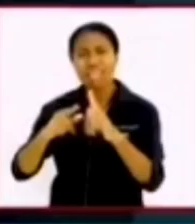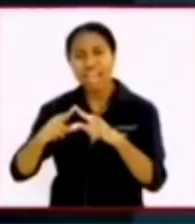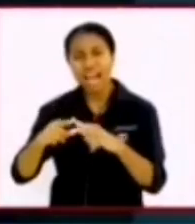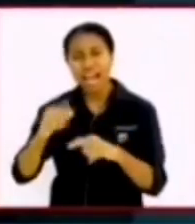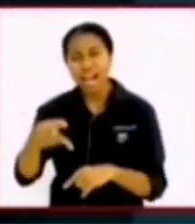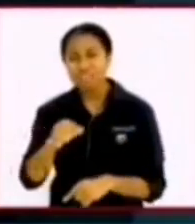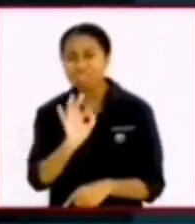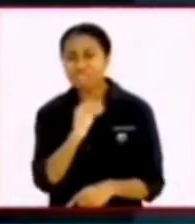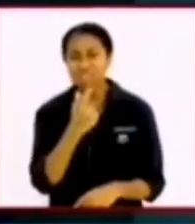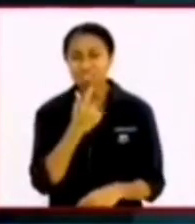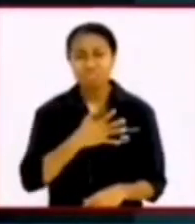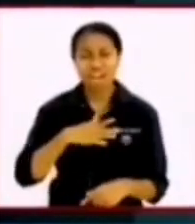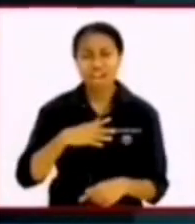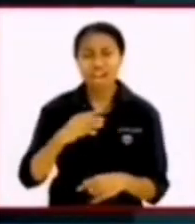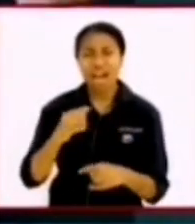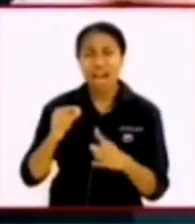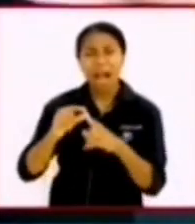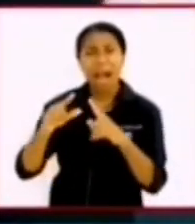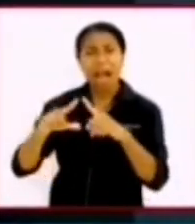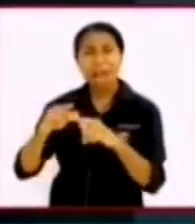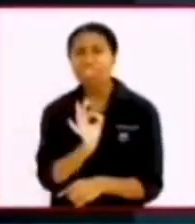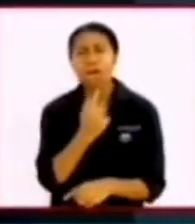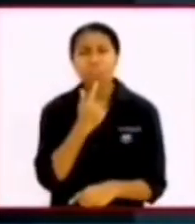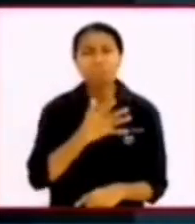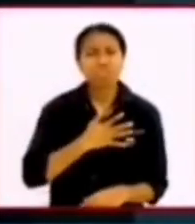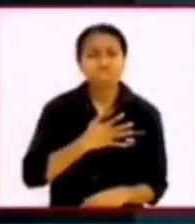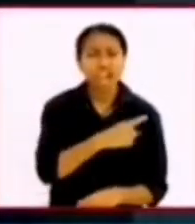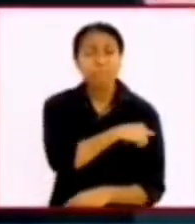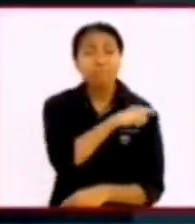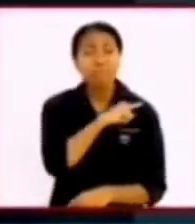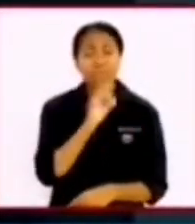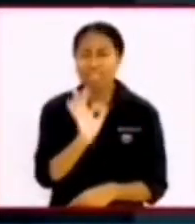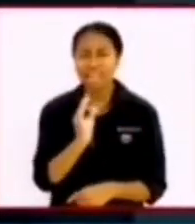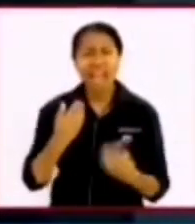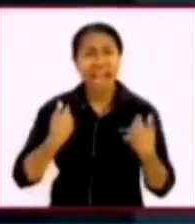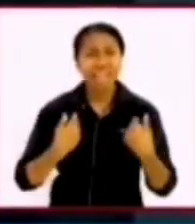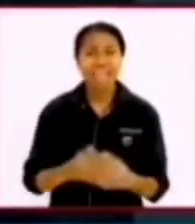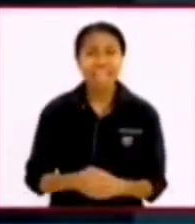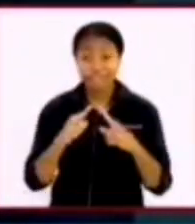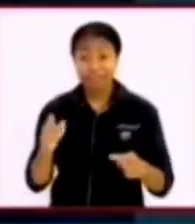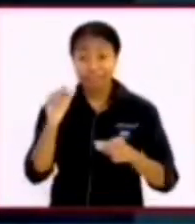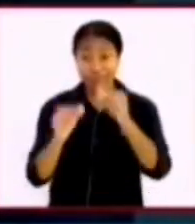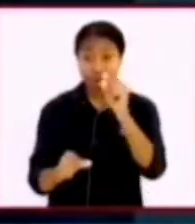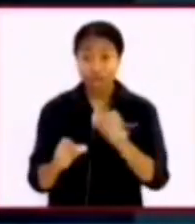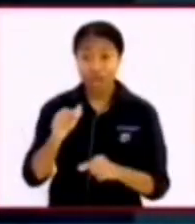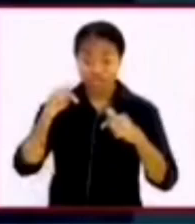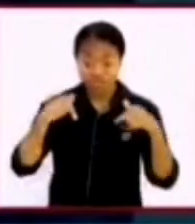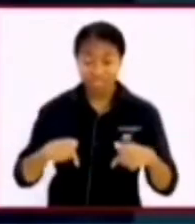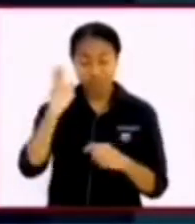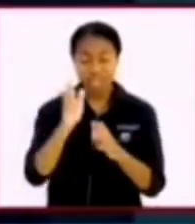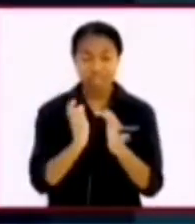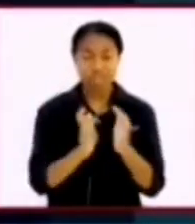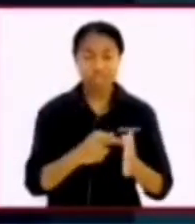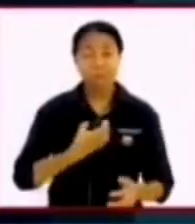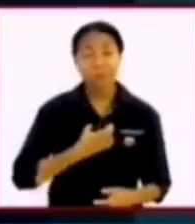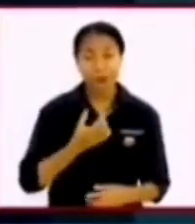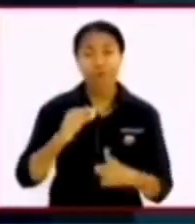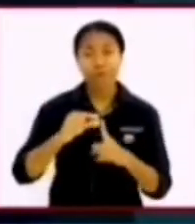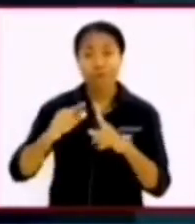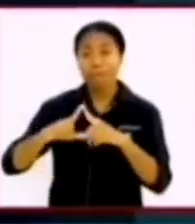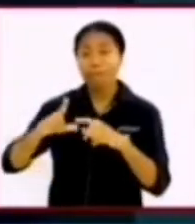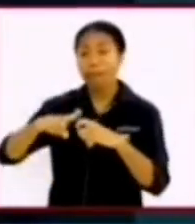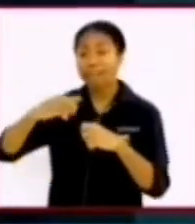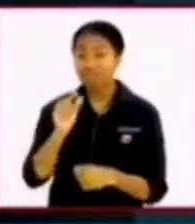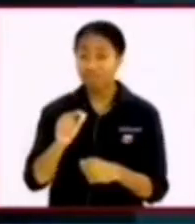punya apa-apa tidak punya kemampuan apa-apa justru orang-orang seperti inilah yang Tuhan mau pakai sebagai alat di dalam